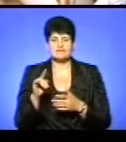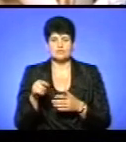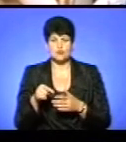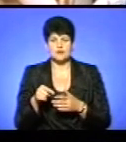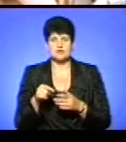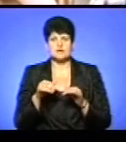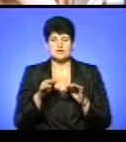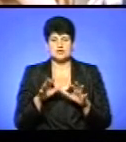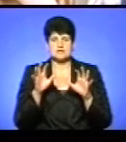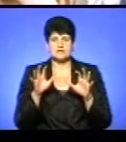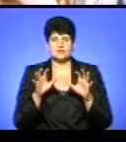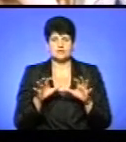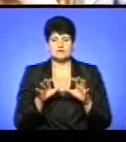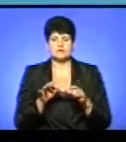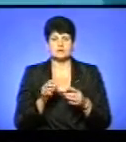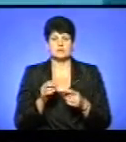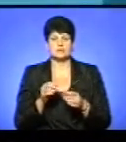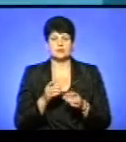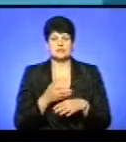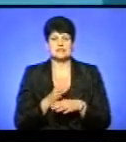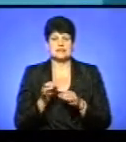вимоги законодавства про децентралізацію.